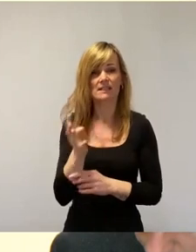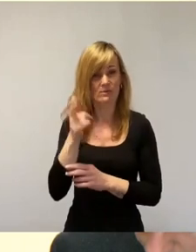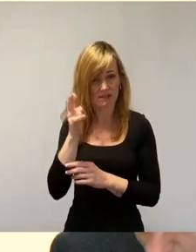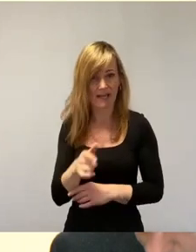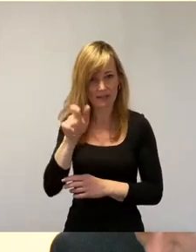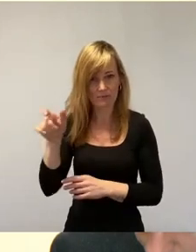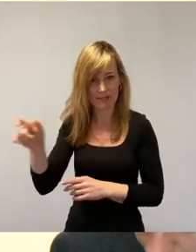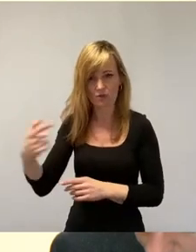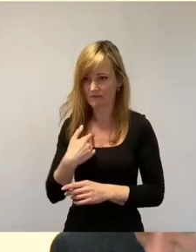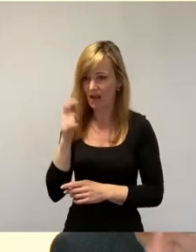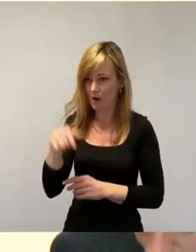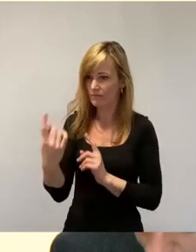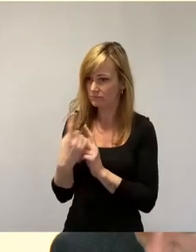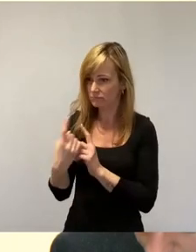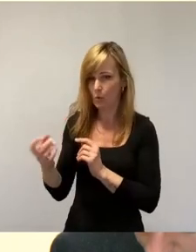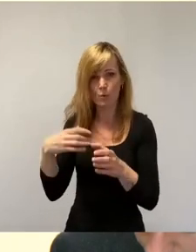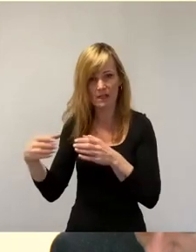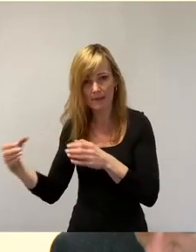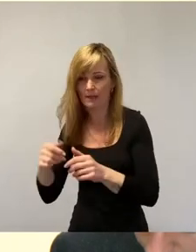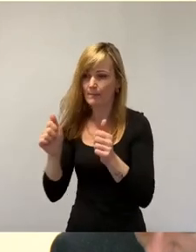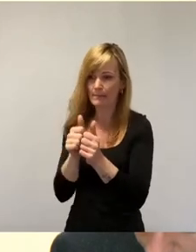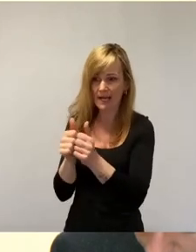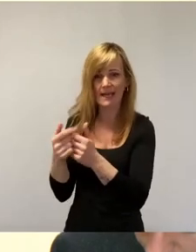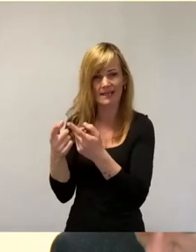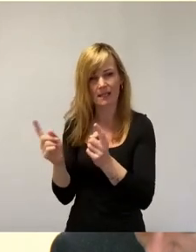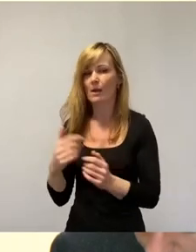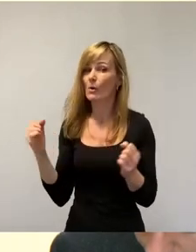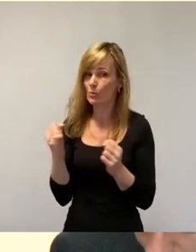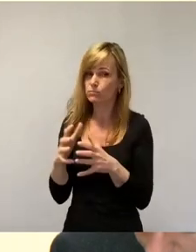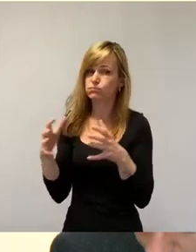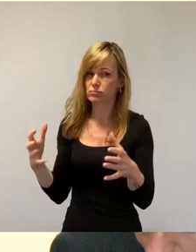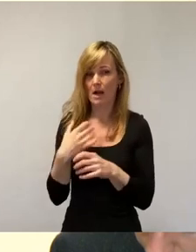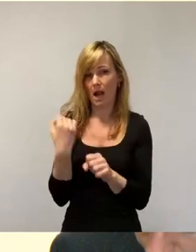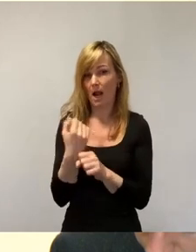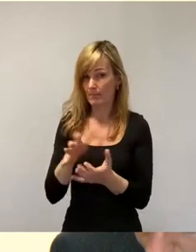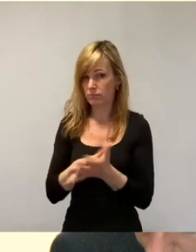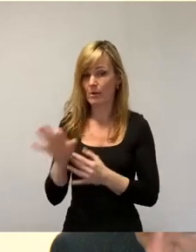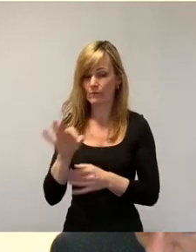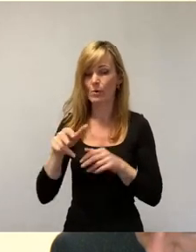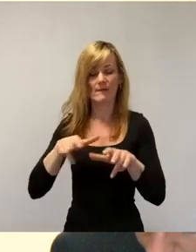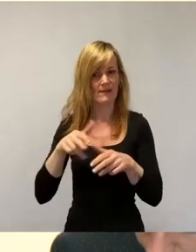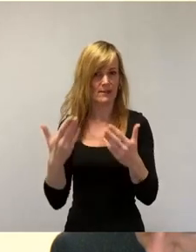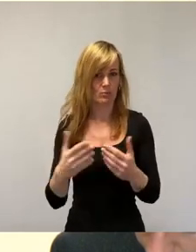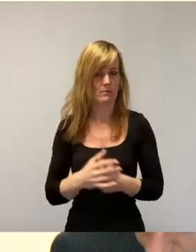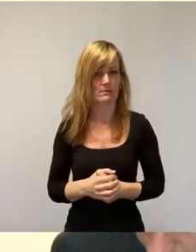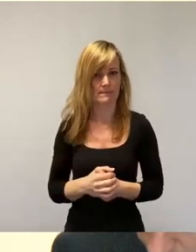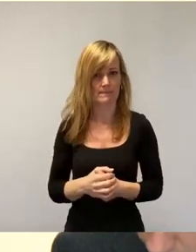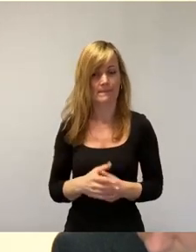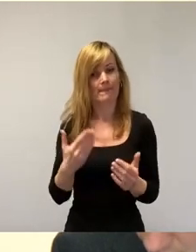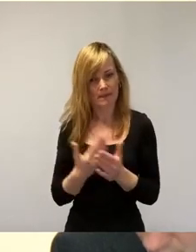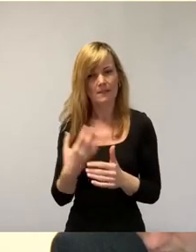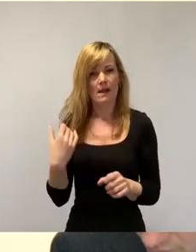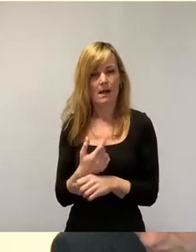begleiten und unterbringen in unseren Einrichtungen. Das ist eine ganze Menge Arbeit für die Verwaltung, die vermieden werden kann.